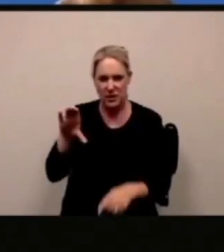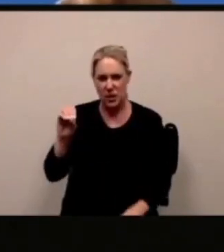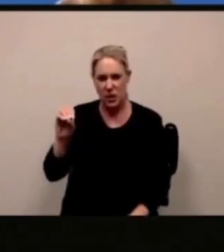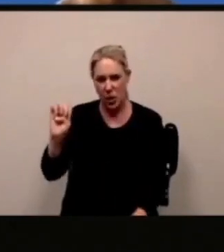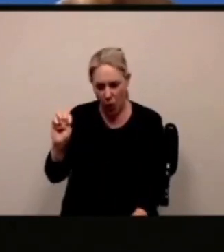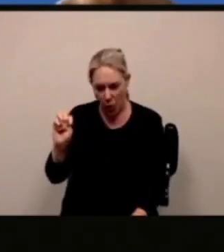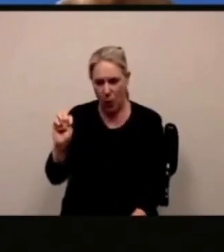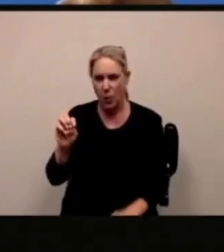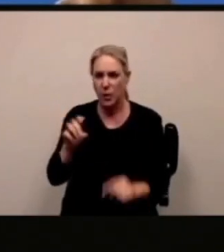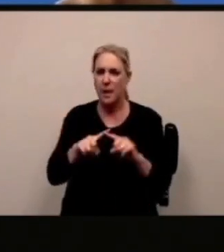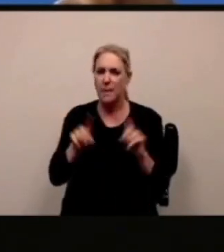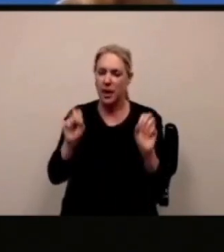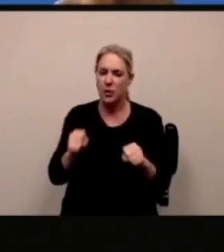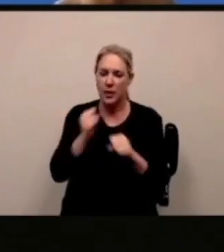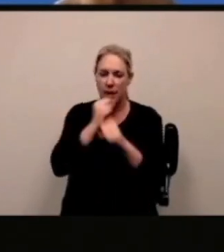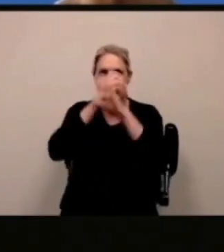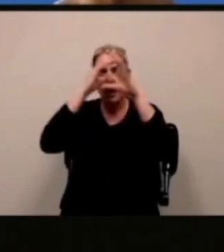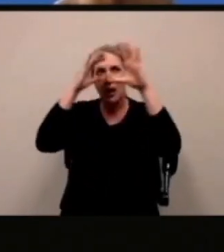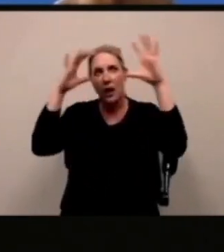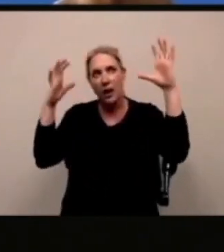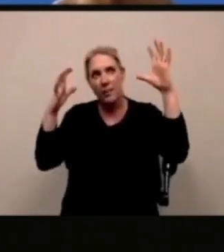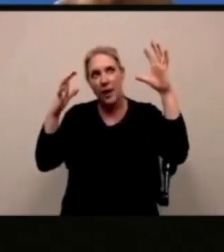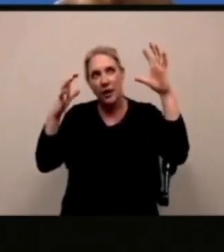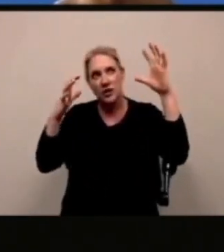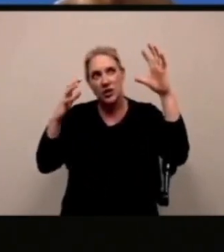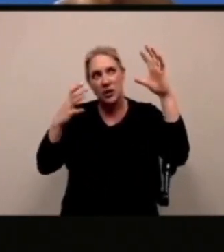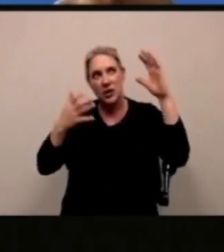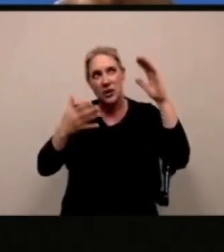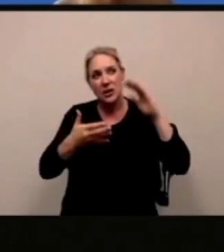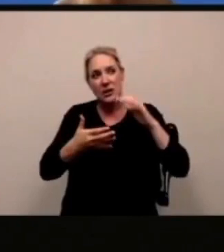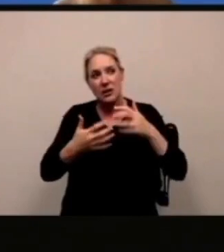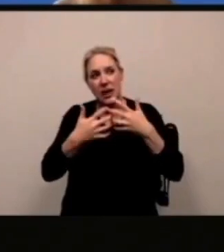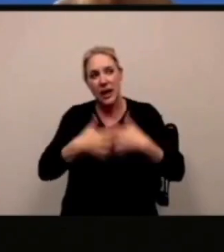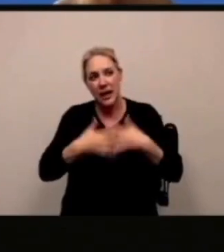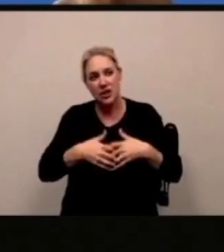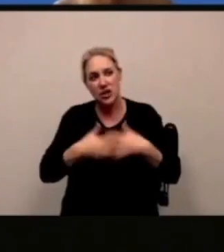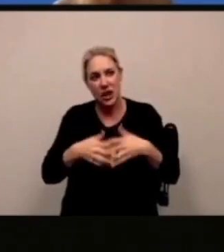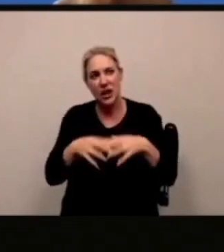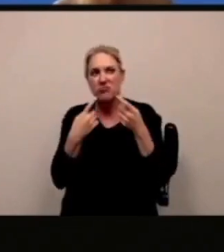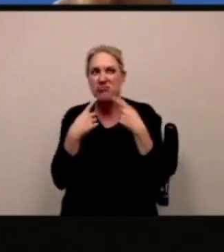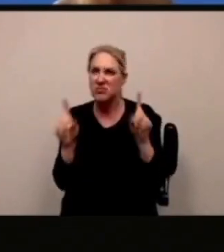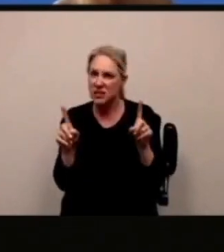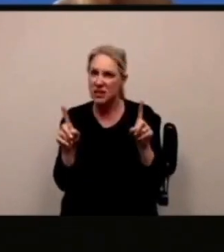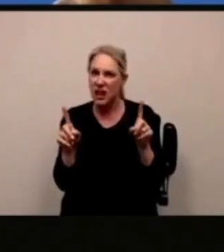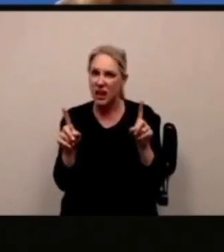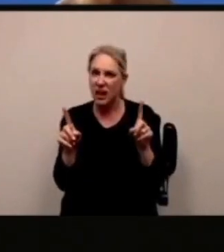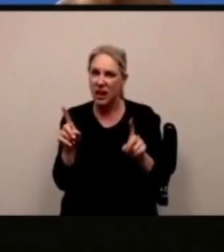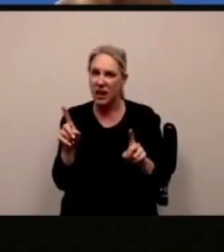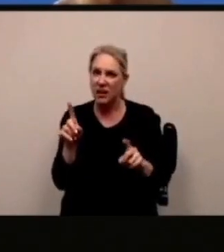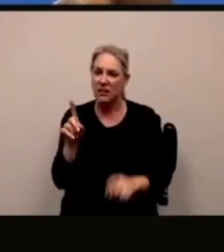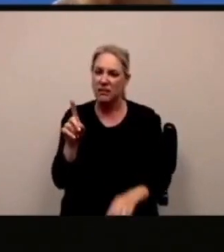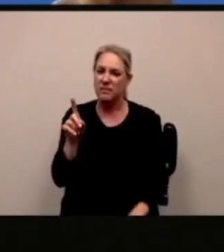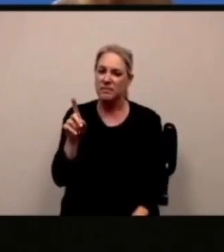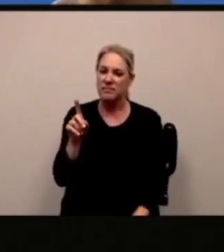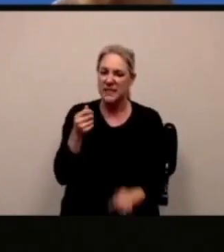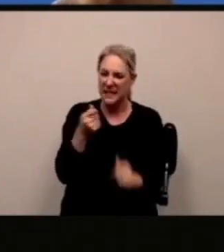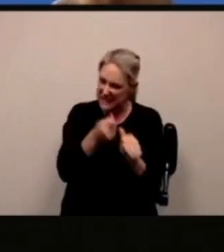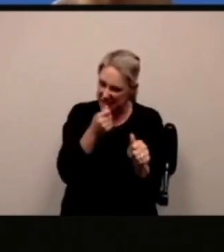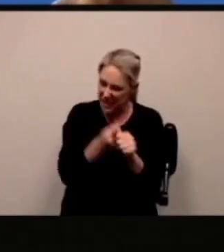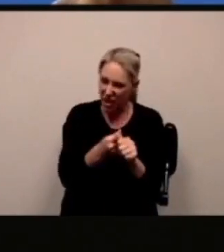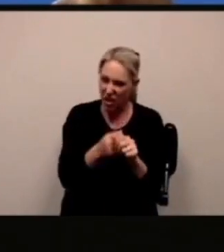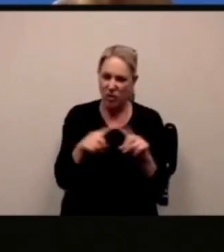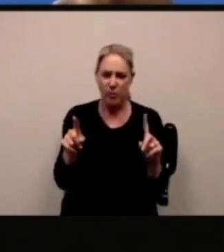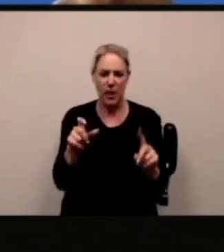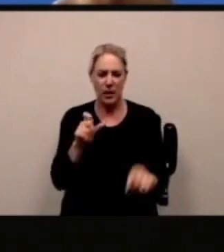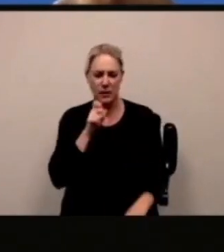può fare con codici abbastanza complessi di scratch ma potresti anche immaginarti un motore che faccia